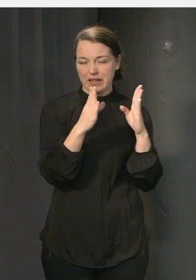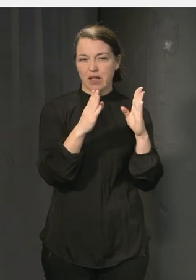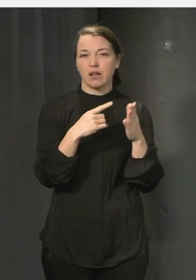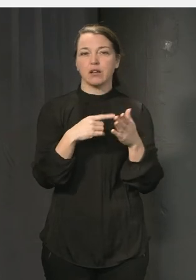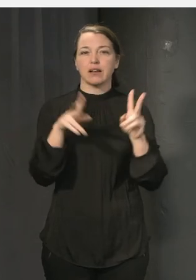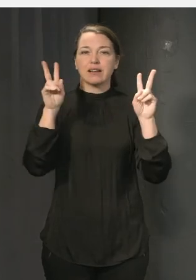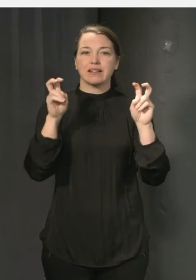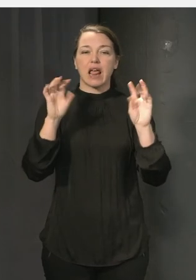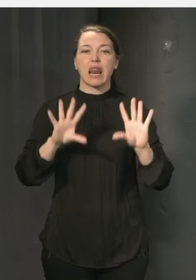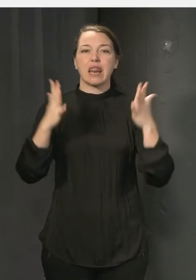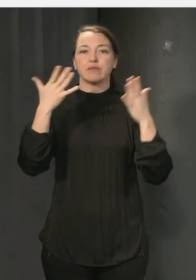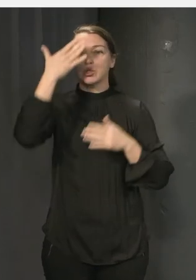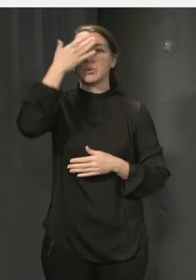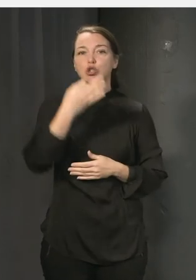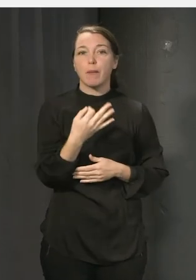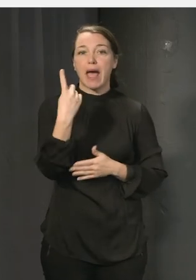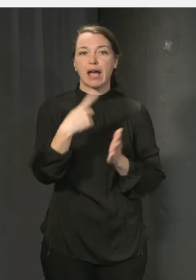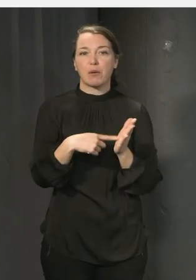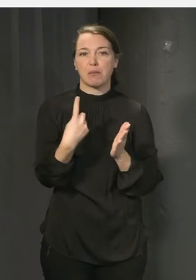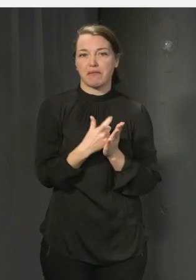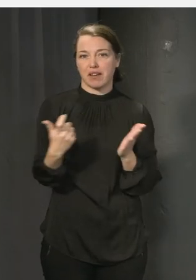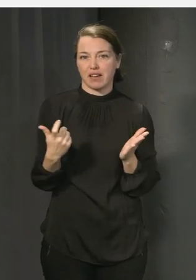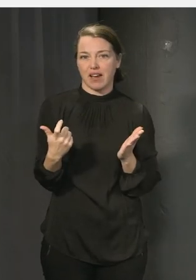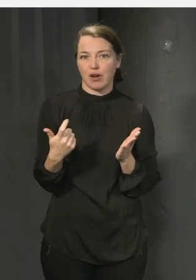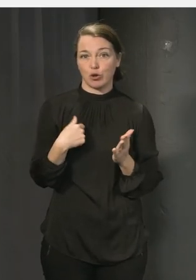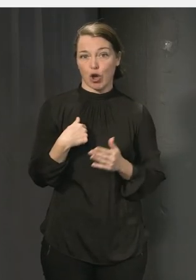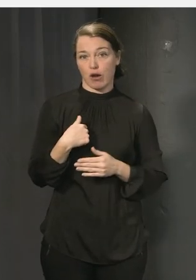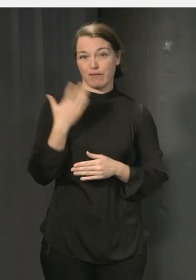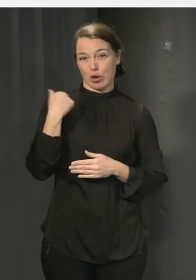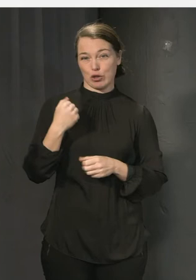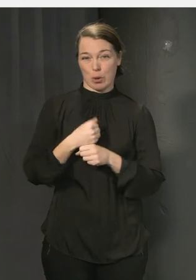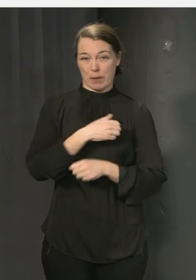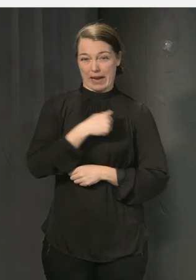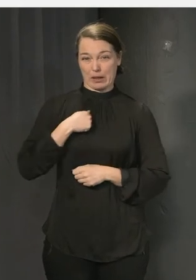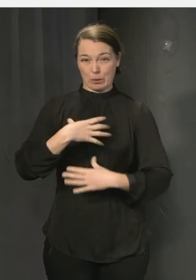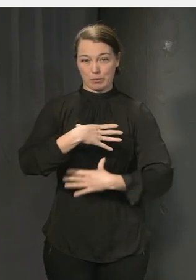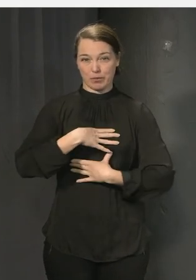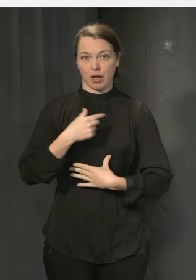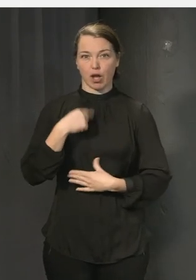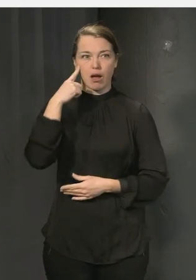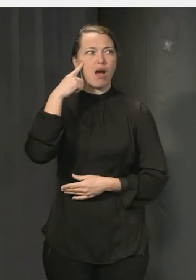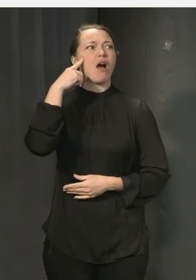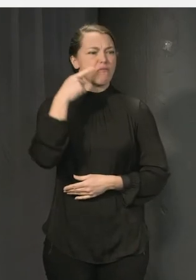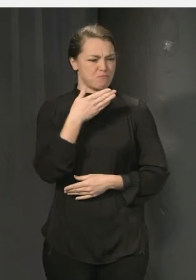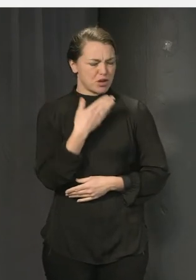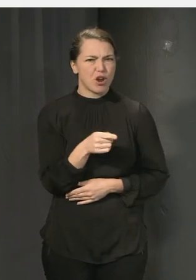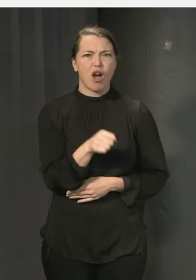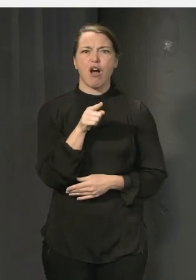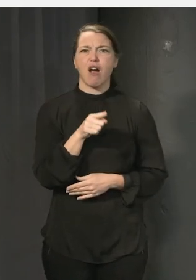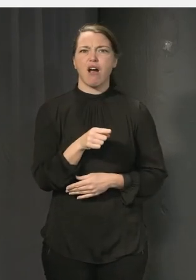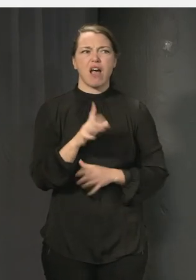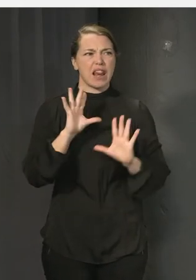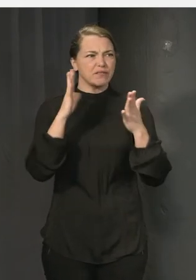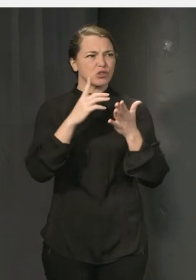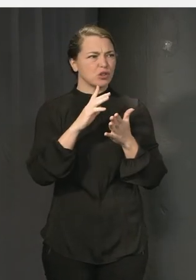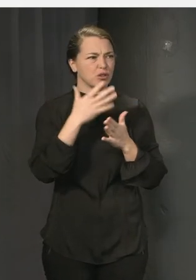Livskunskap kunde det heta. En gång i veckan hade man livskunskap. Och jag gjorde faktiskt med självskyldig träning när var rektor. Jag tyckte det där låter ju bra så att eleverna hade